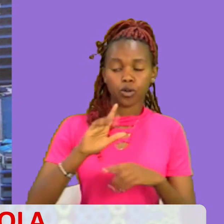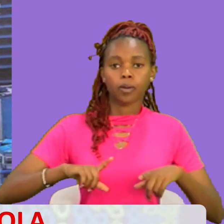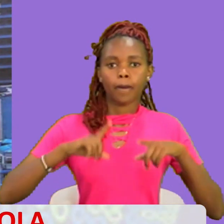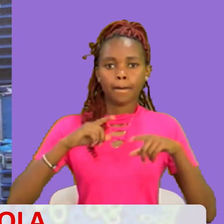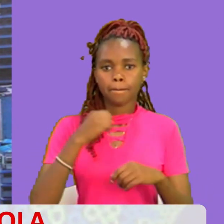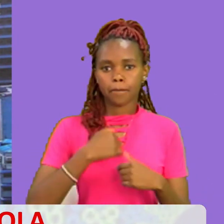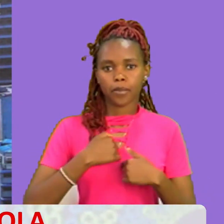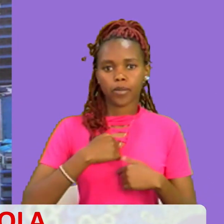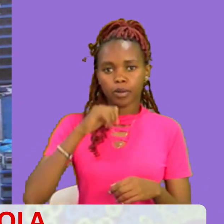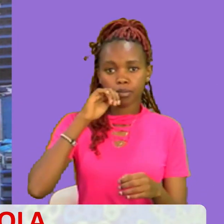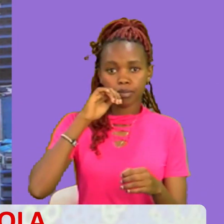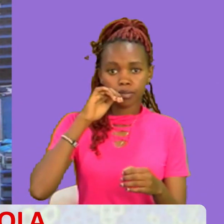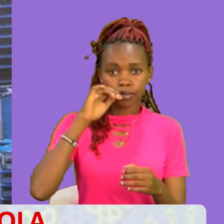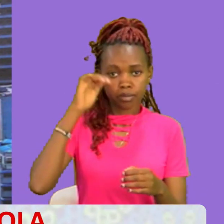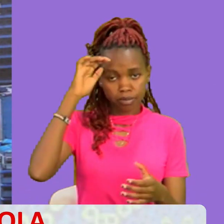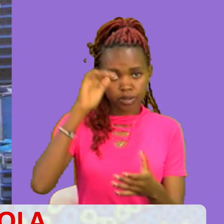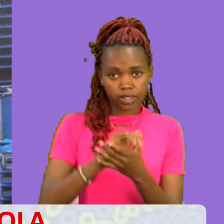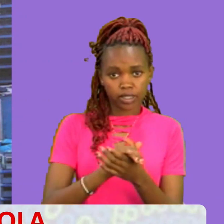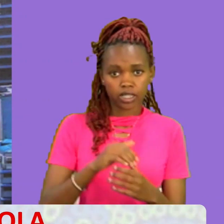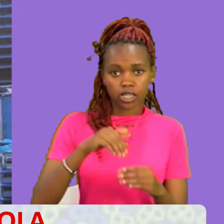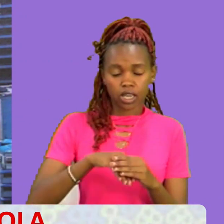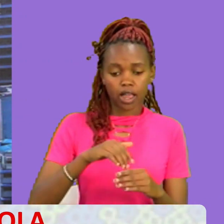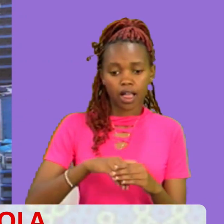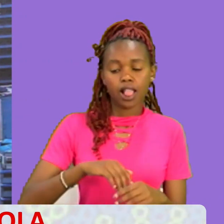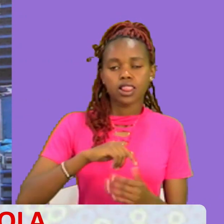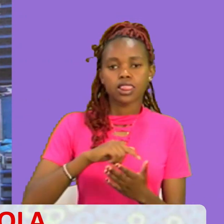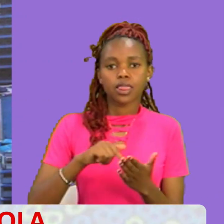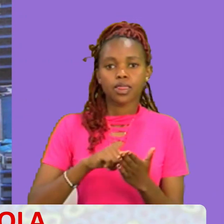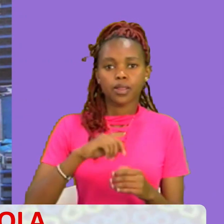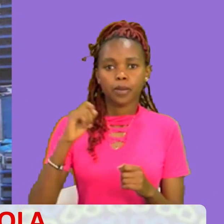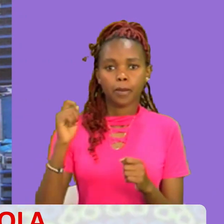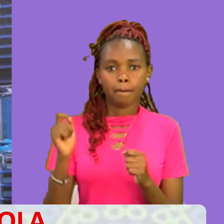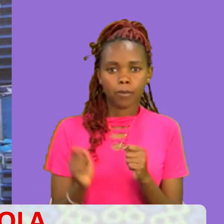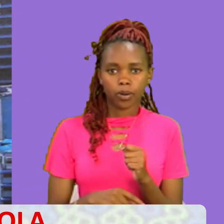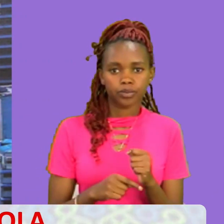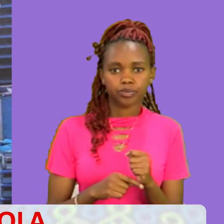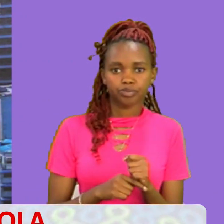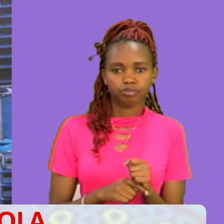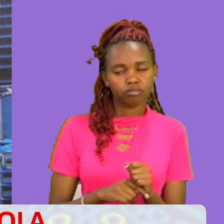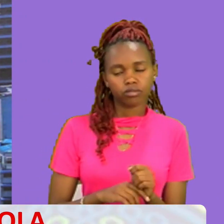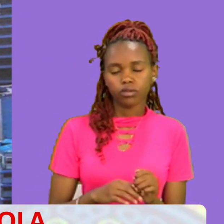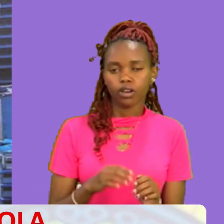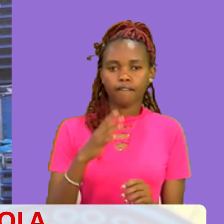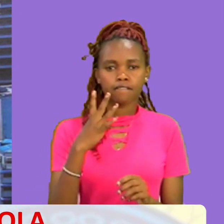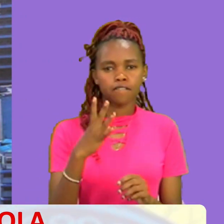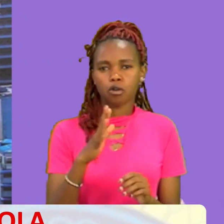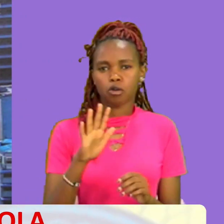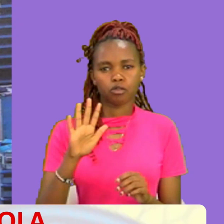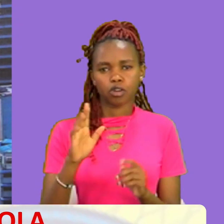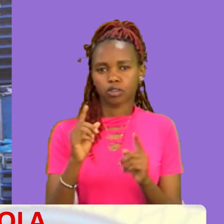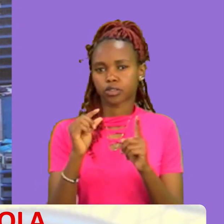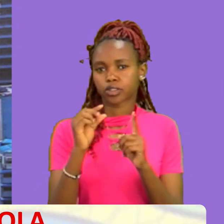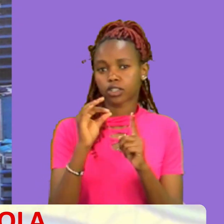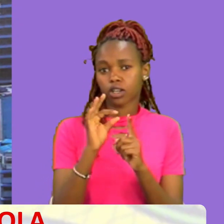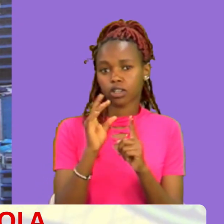Mwezi uwa Wa disemba Tunapo uwanza By the time itafika tare tano Tare ine tare saba huko Utanza